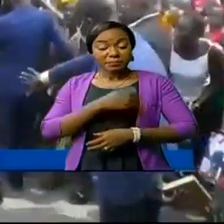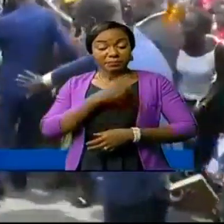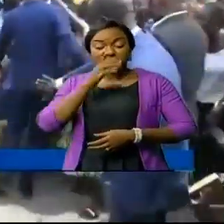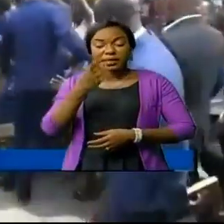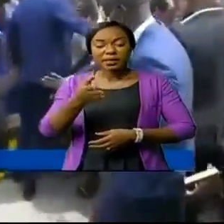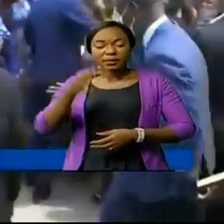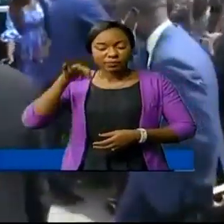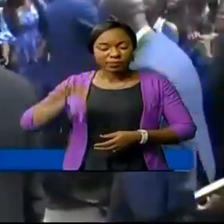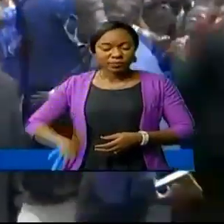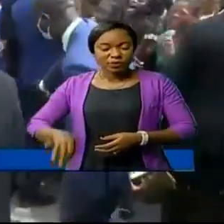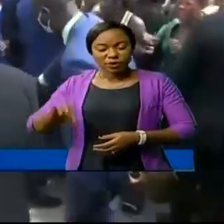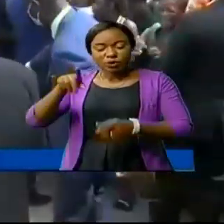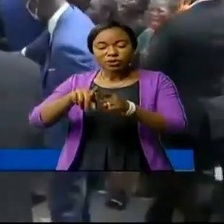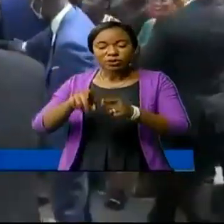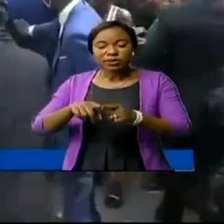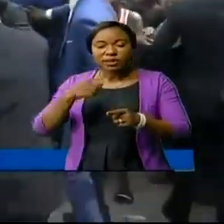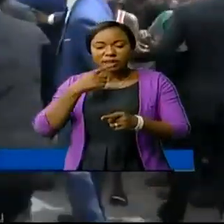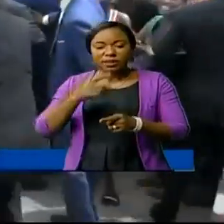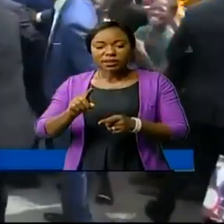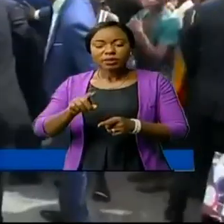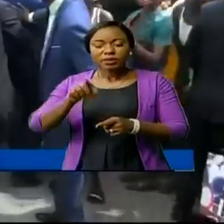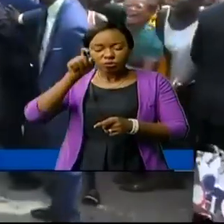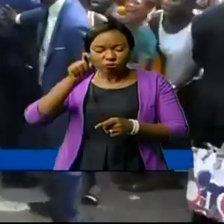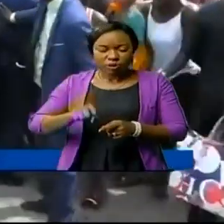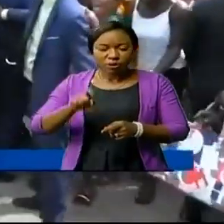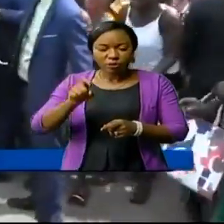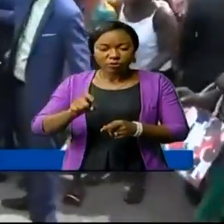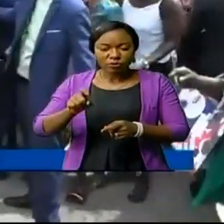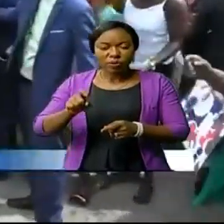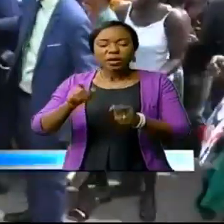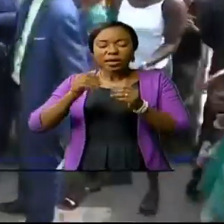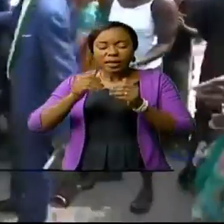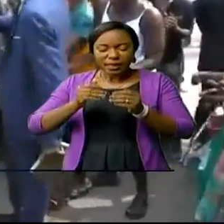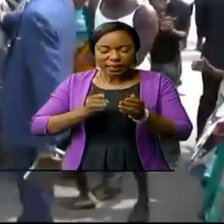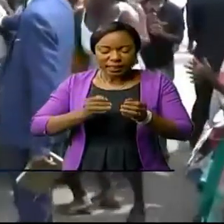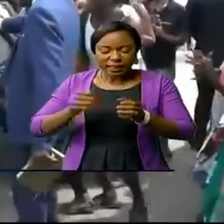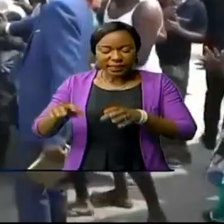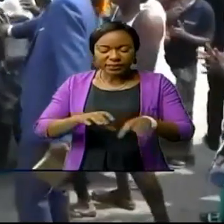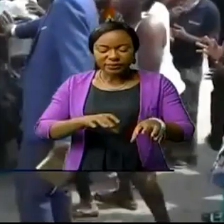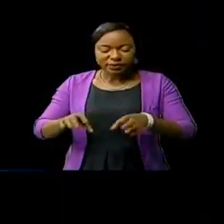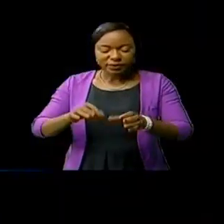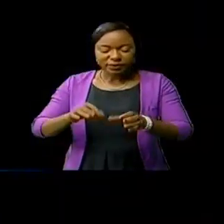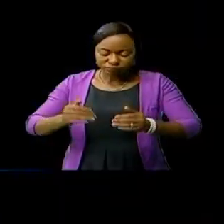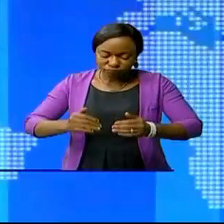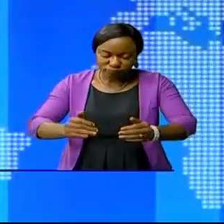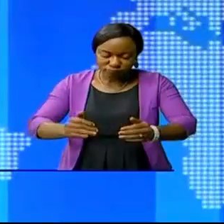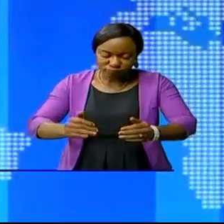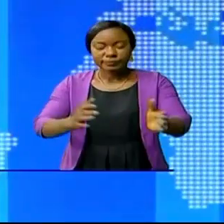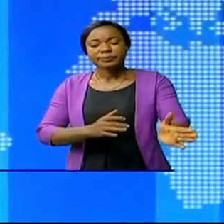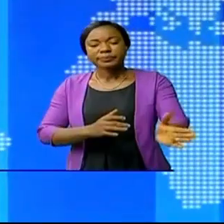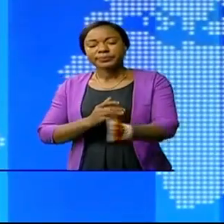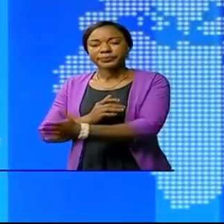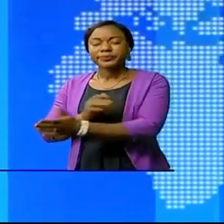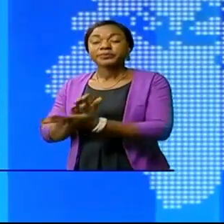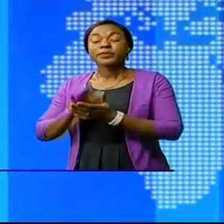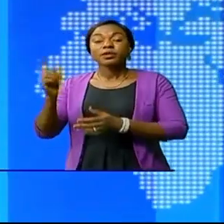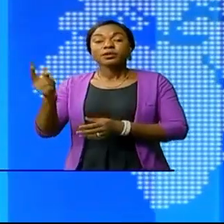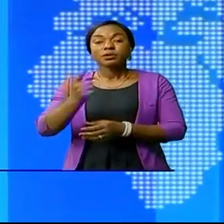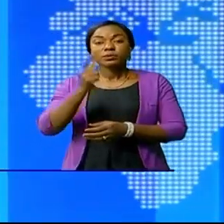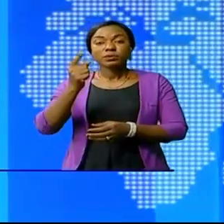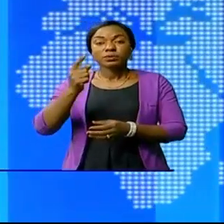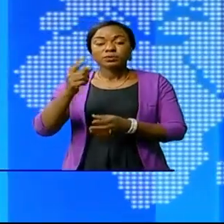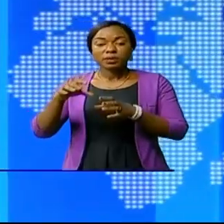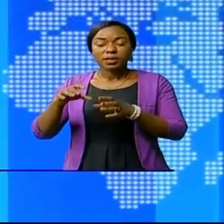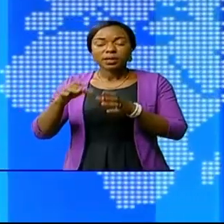bénéficiaires, qui a rassuré que cette activité sera pérennisée avec les concours de tous. Toujours en actualité,